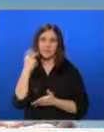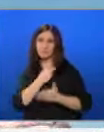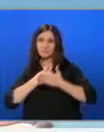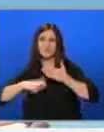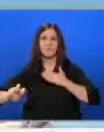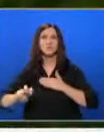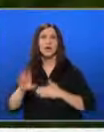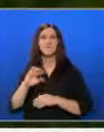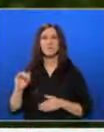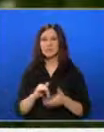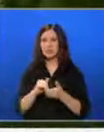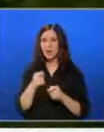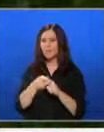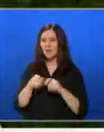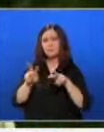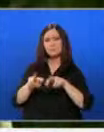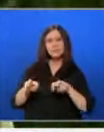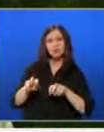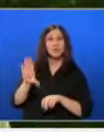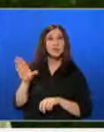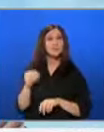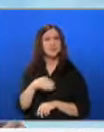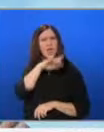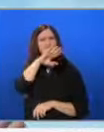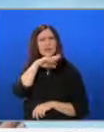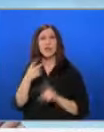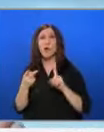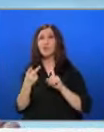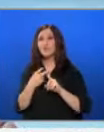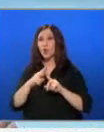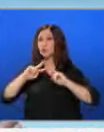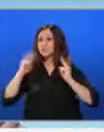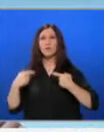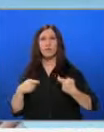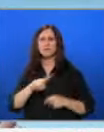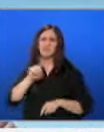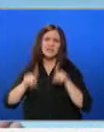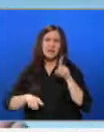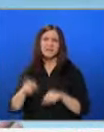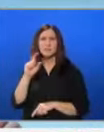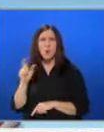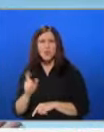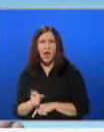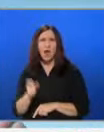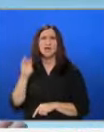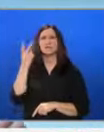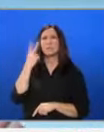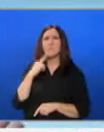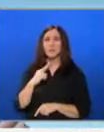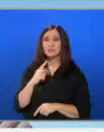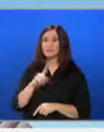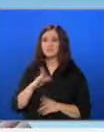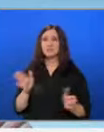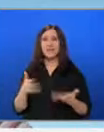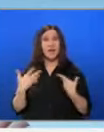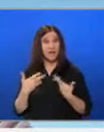Европейския съюз. Правих проучвания и всички ветерани от Втората световна война, независимо дали са италианци или британци, не се